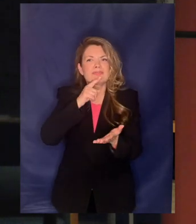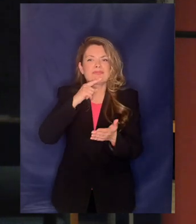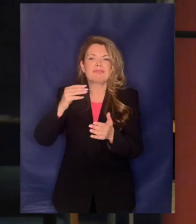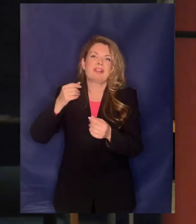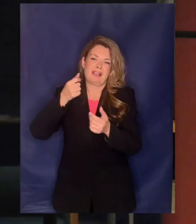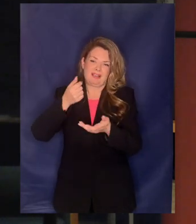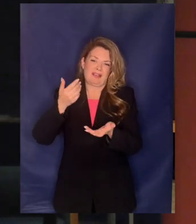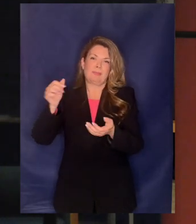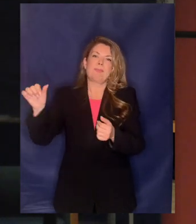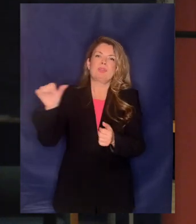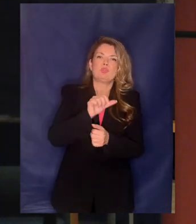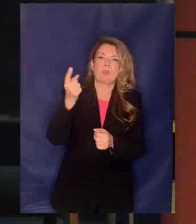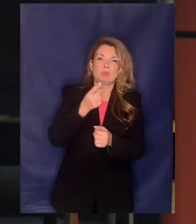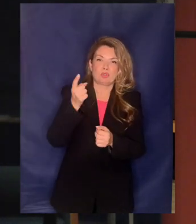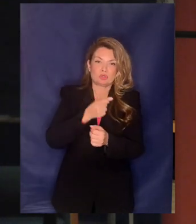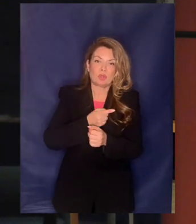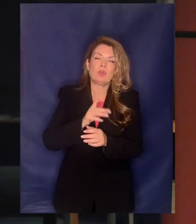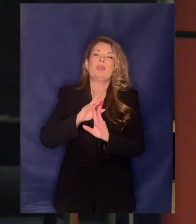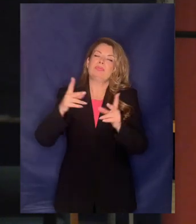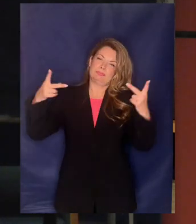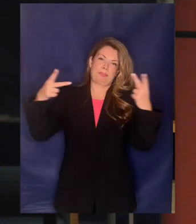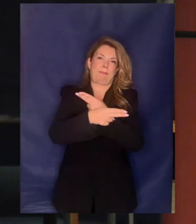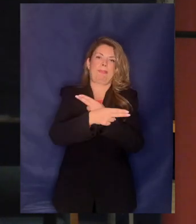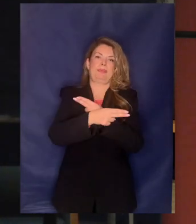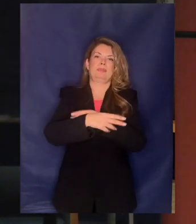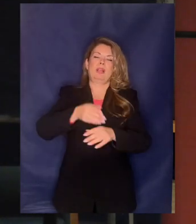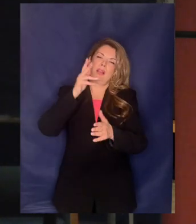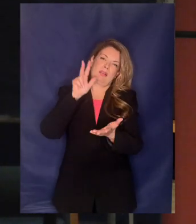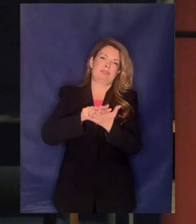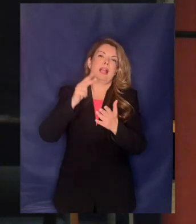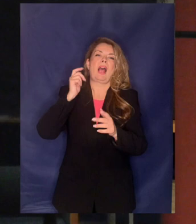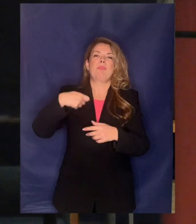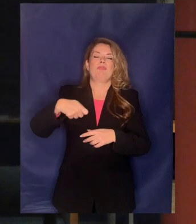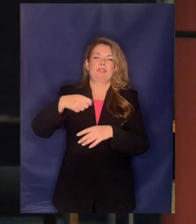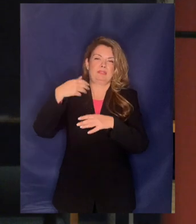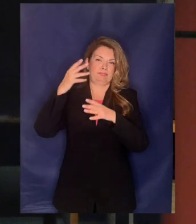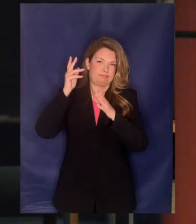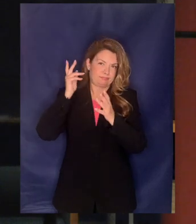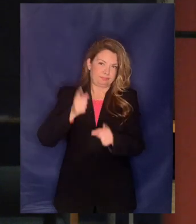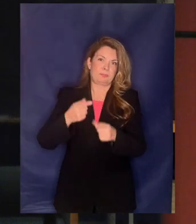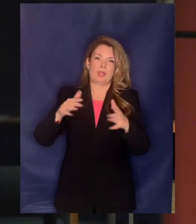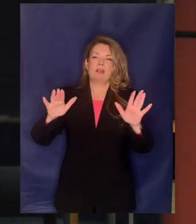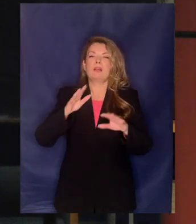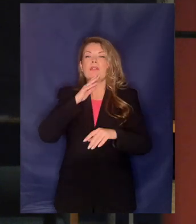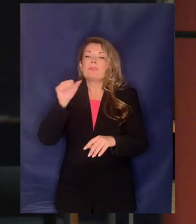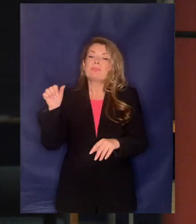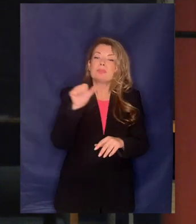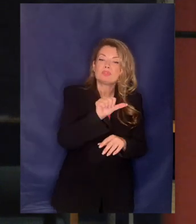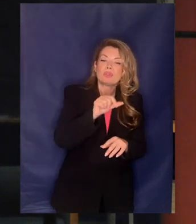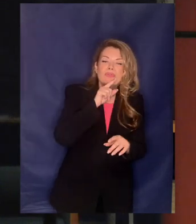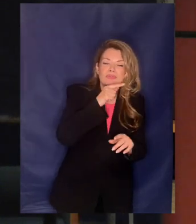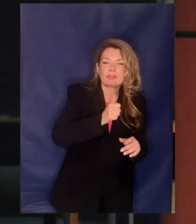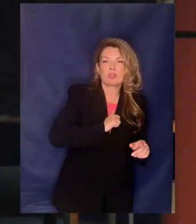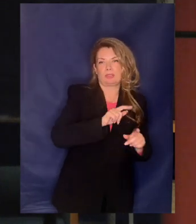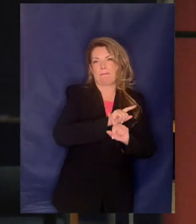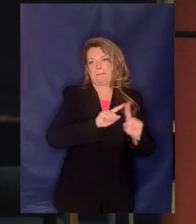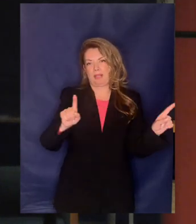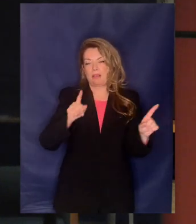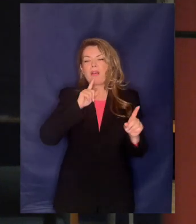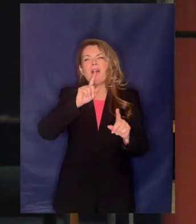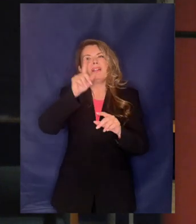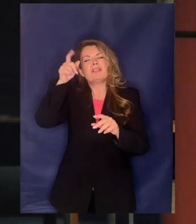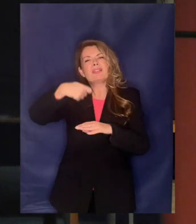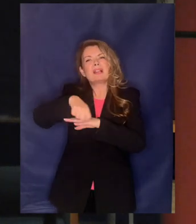μεταβίβασης προκειμένου να μην υπάρχει το 50% πλας μία μετοχή από τον ΤΑΙΠΕΔ στον ιδιώτη τι συμπενένει το